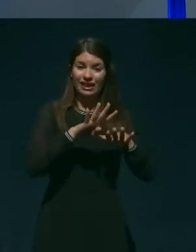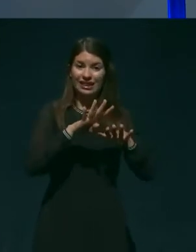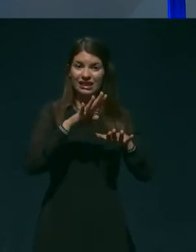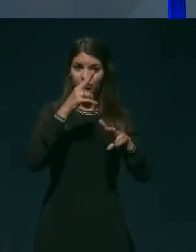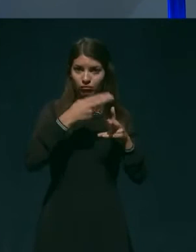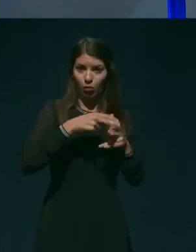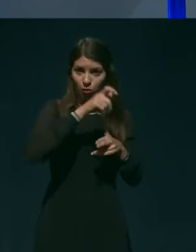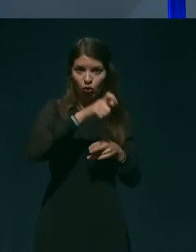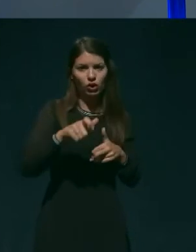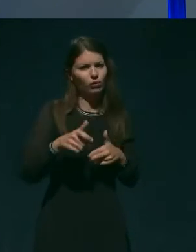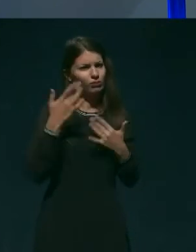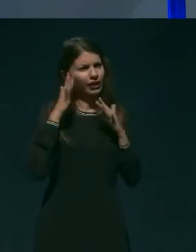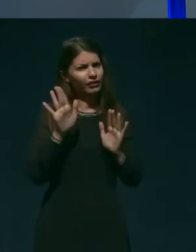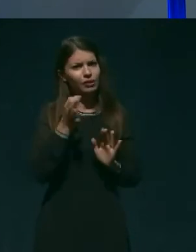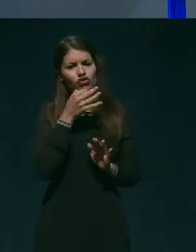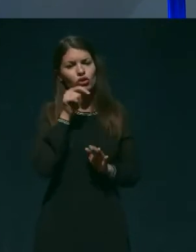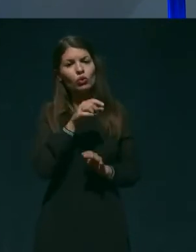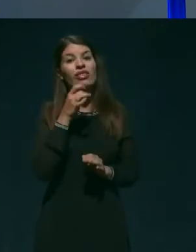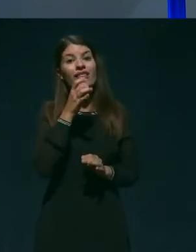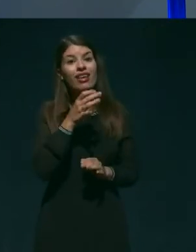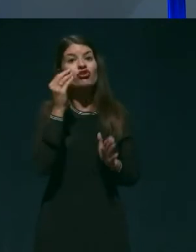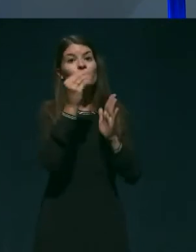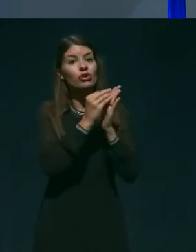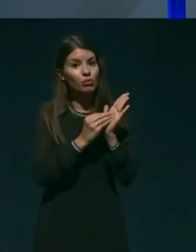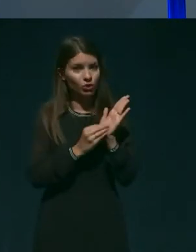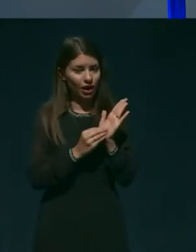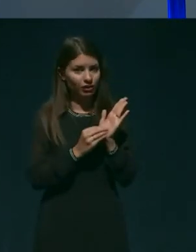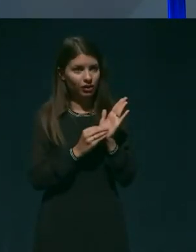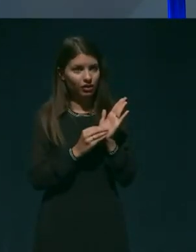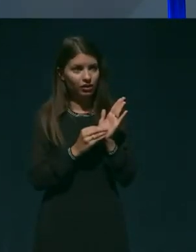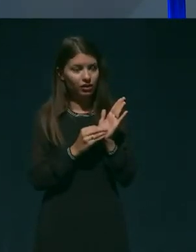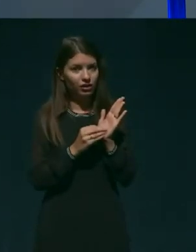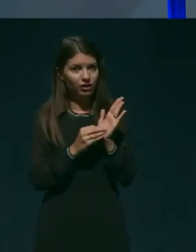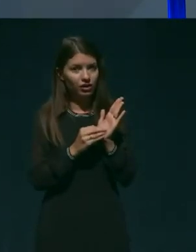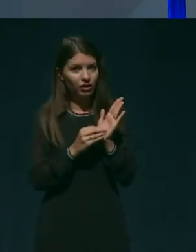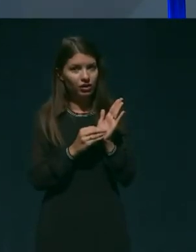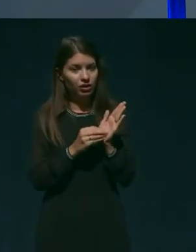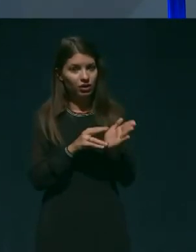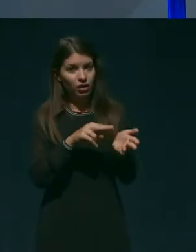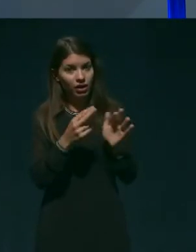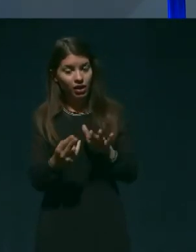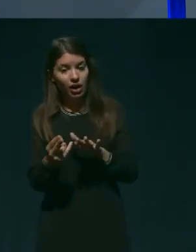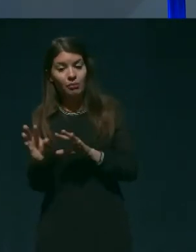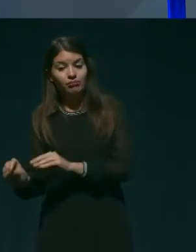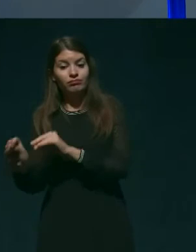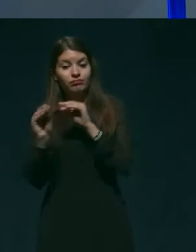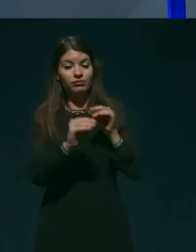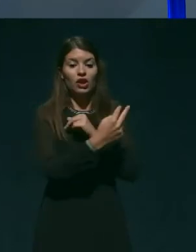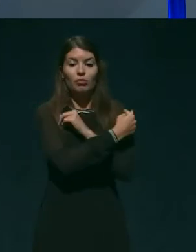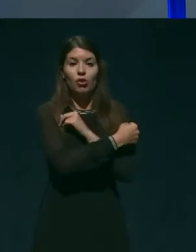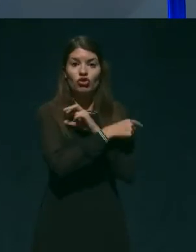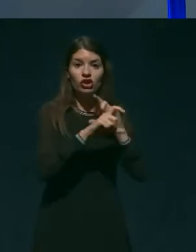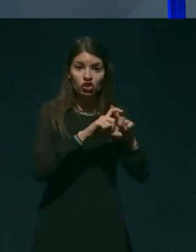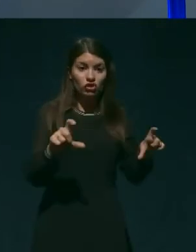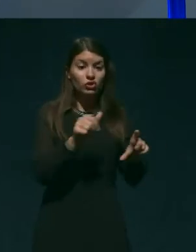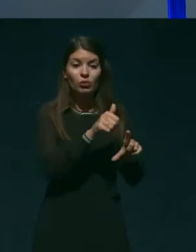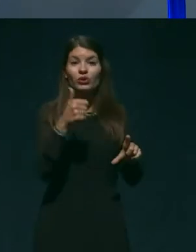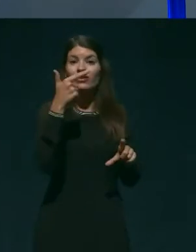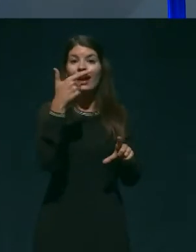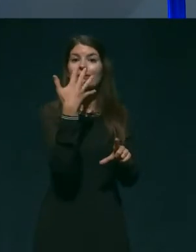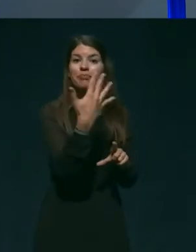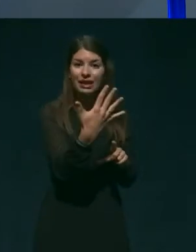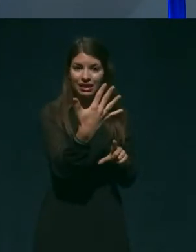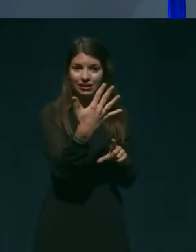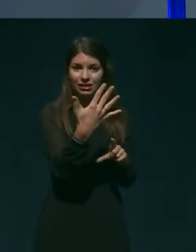točni podatki, stanovalcev za domo starejše, v bistvu v bloh hospitaliziranih samo 52, to je pa le